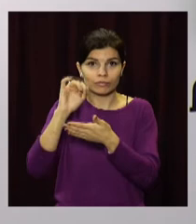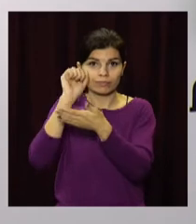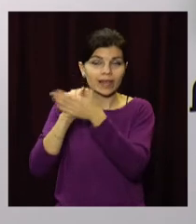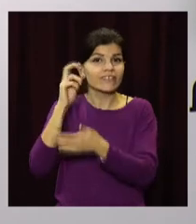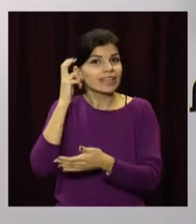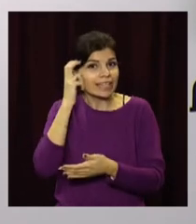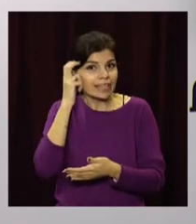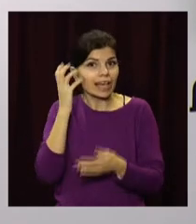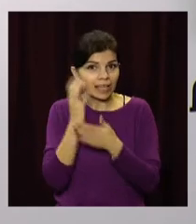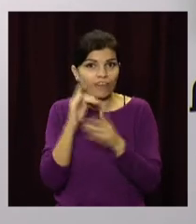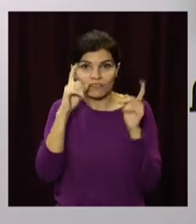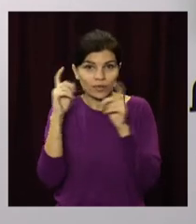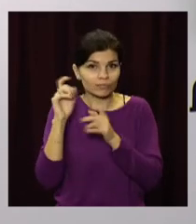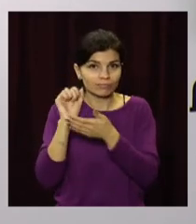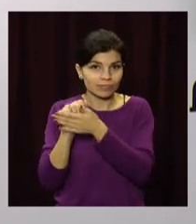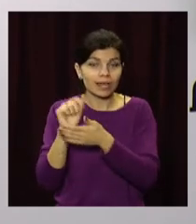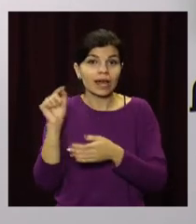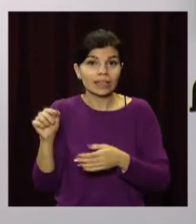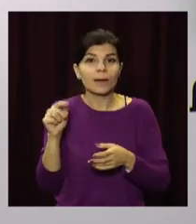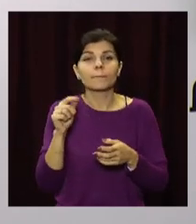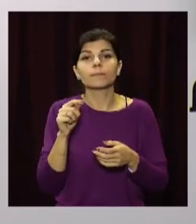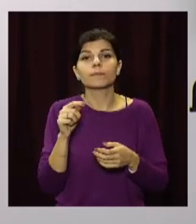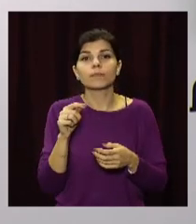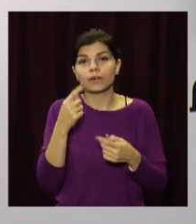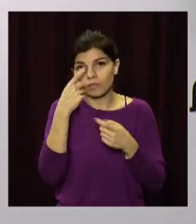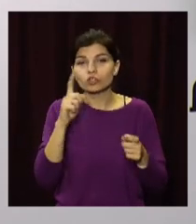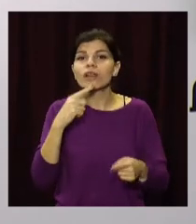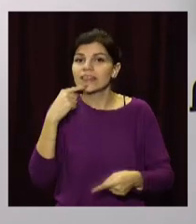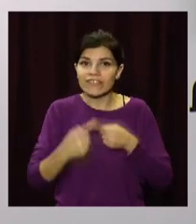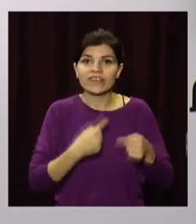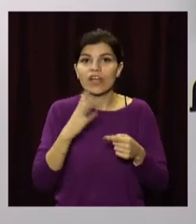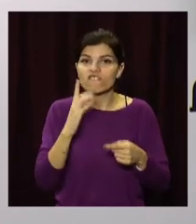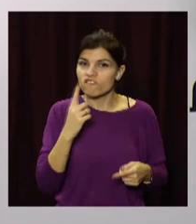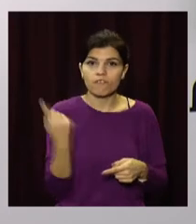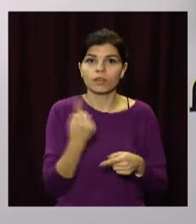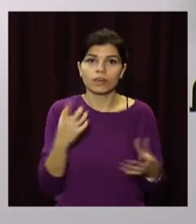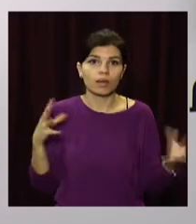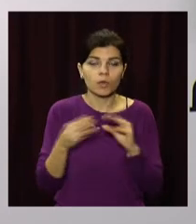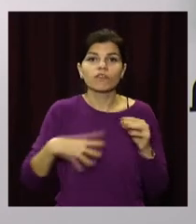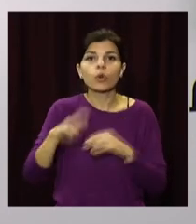І там проголошено про те, що навіки з'єдналася воєдина, всі українські землі.